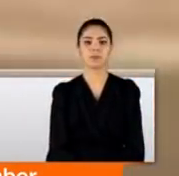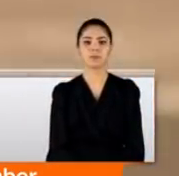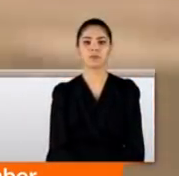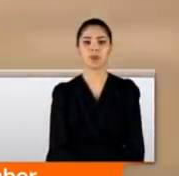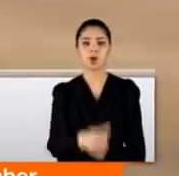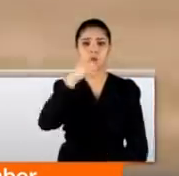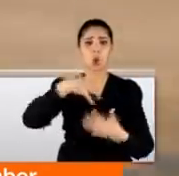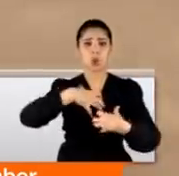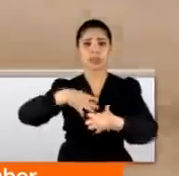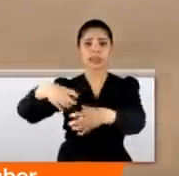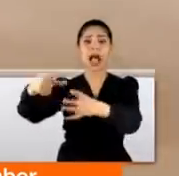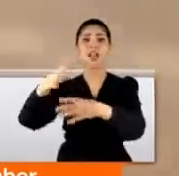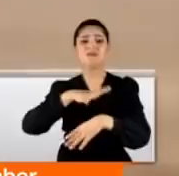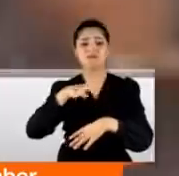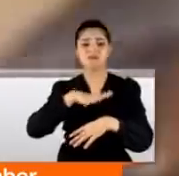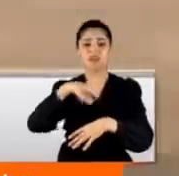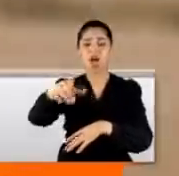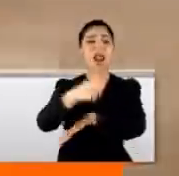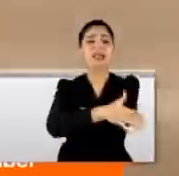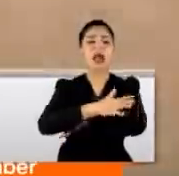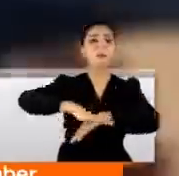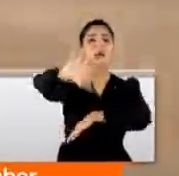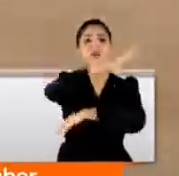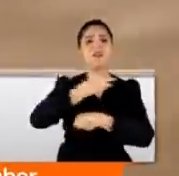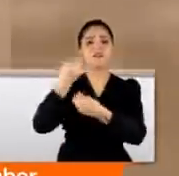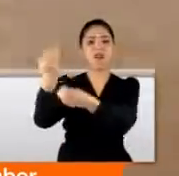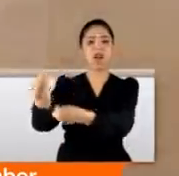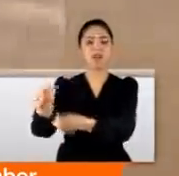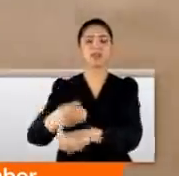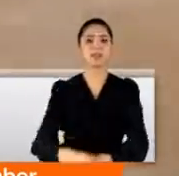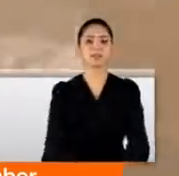Akıntıda metrelerce sürüklendi yardımına çevredekiler yetişti.